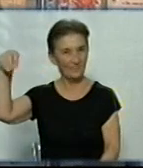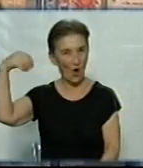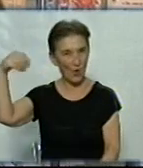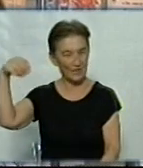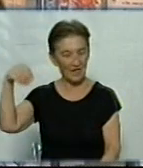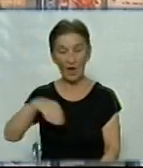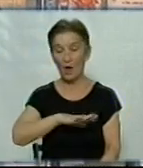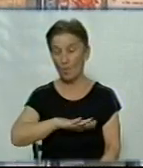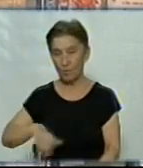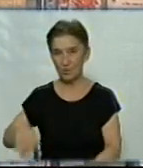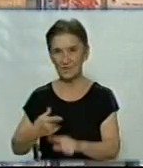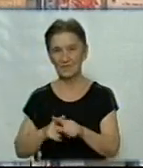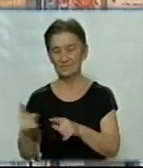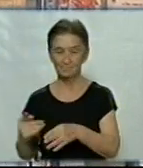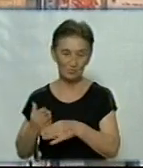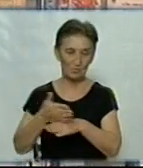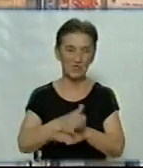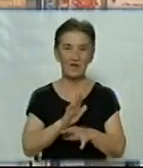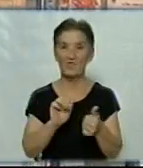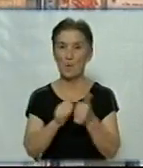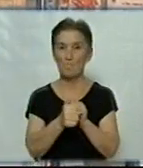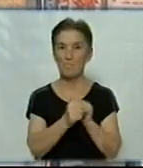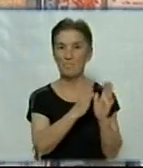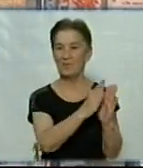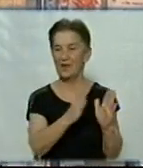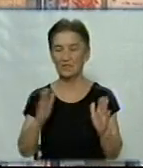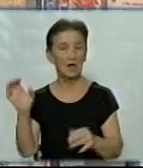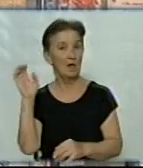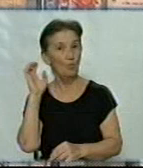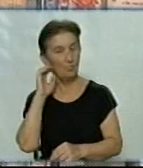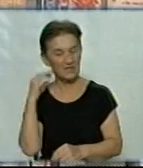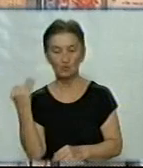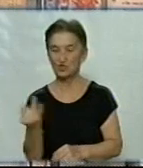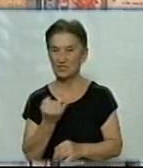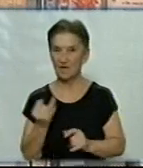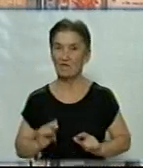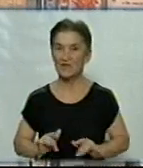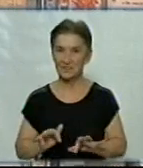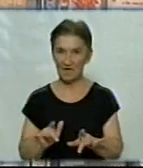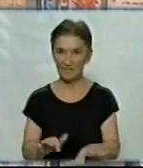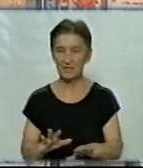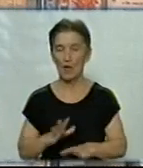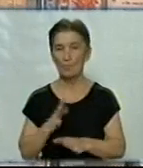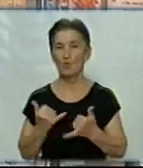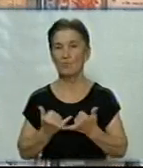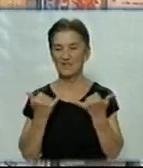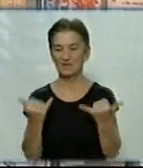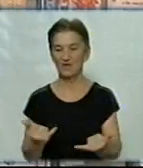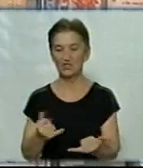після лінійки ми пішли до бібліотеки, щоб послухати цікавий захід. Був присвячений